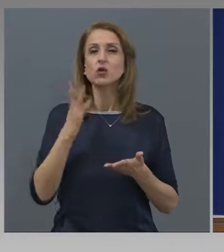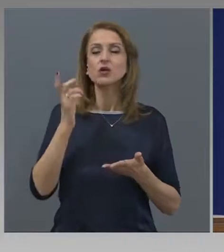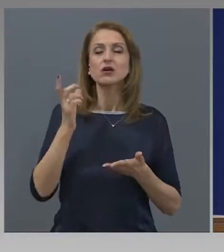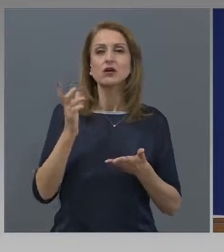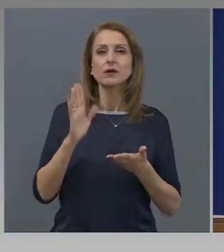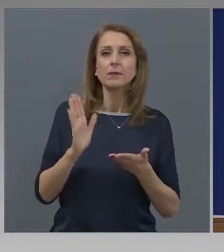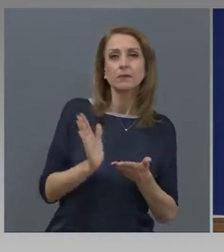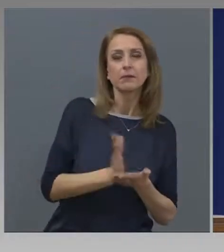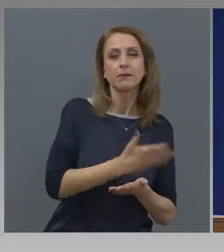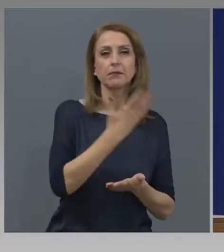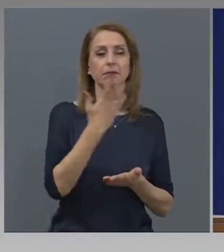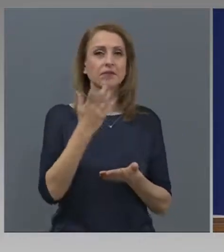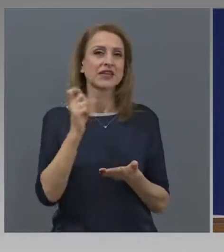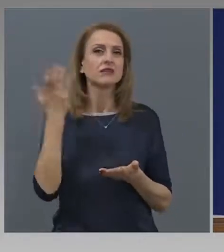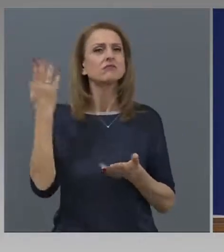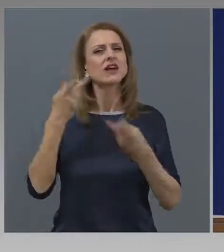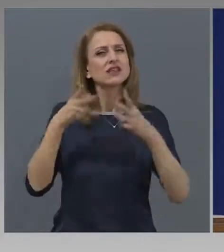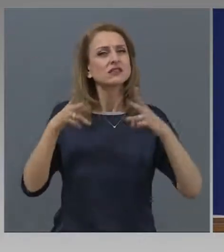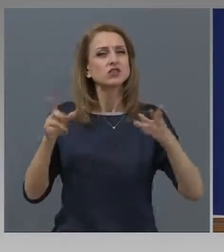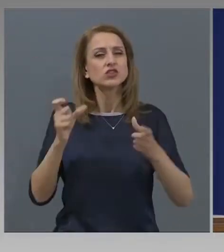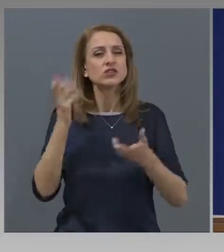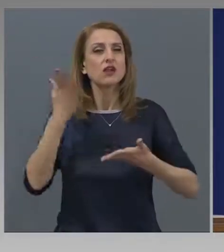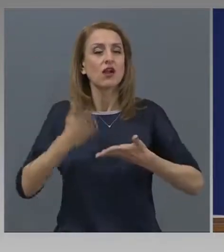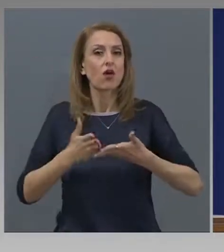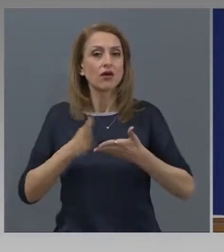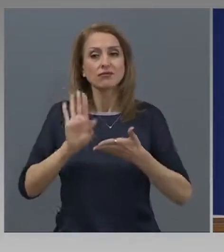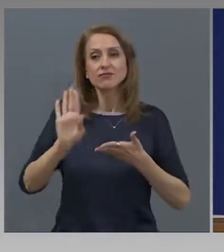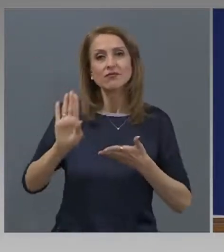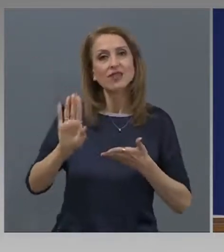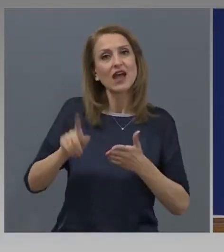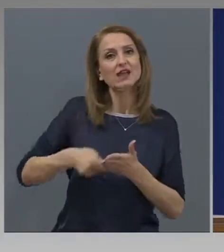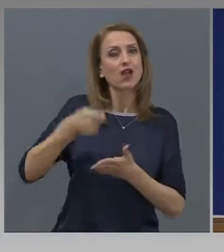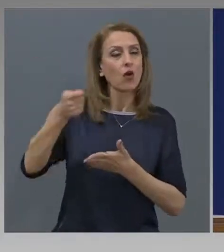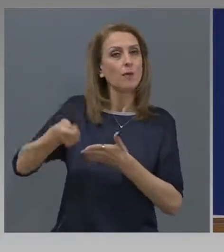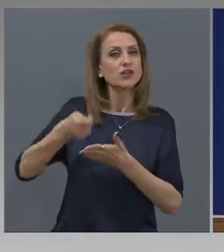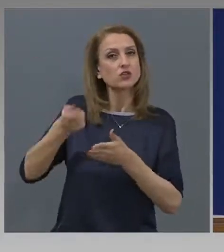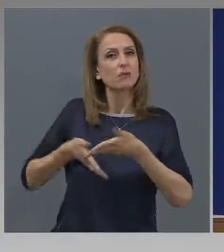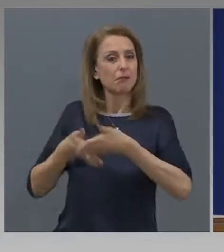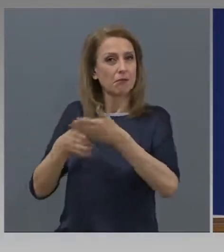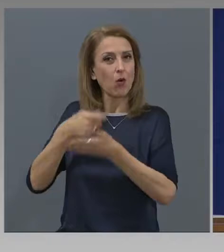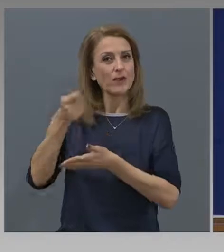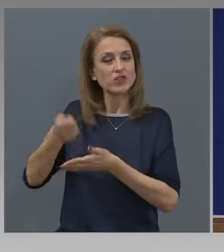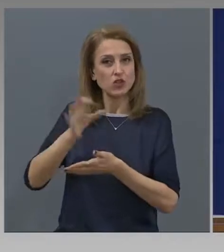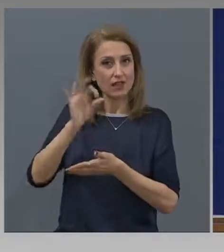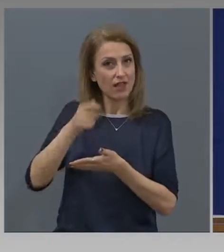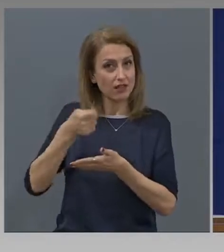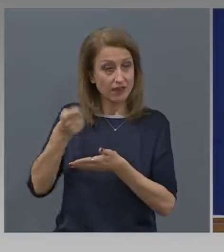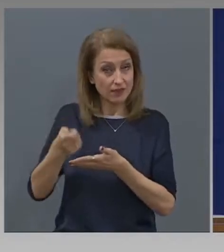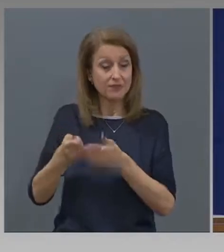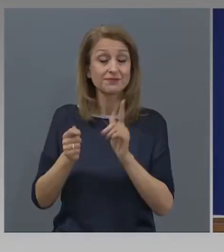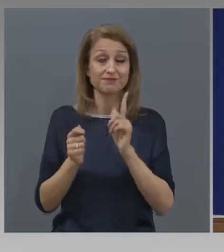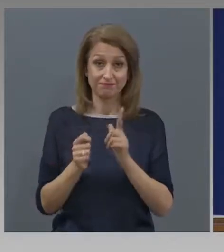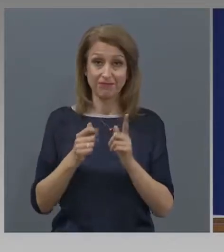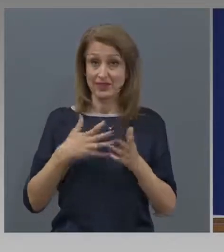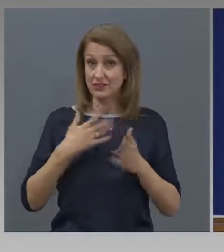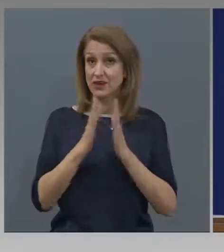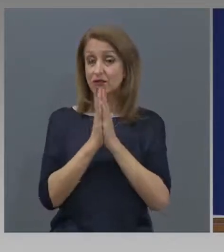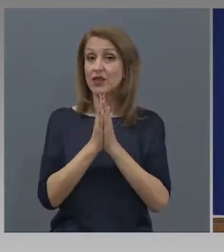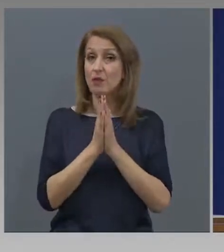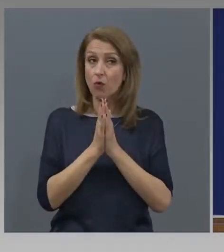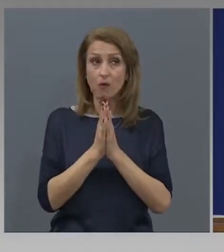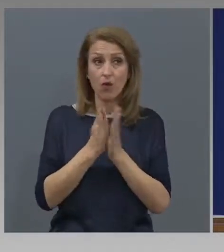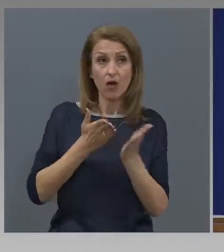на различни срокове, свързани с техните обещетения. Използвам възможността да помоля през